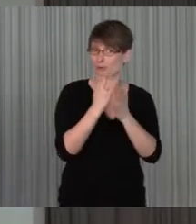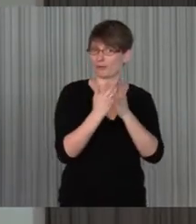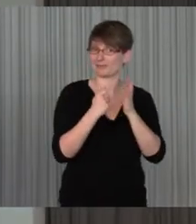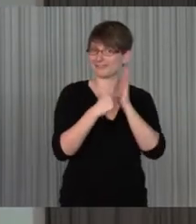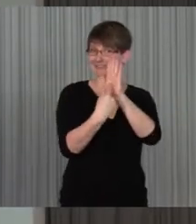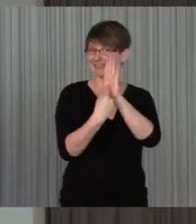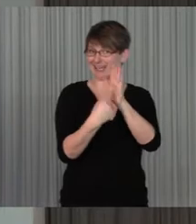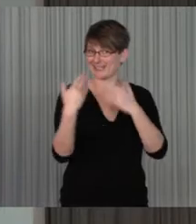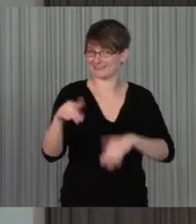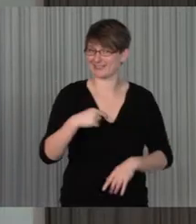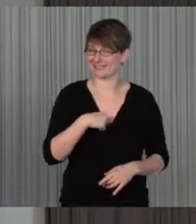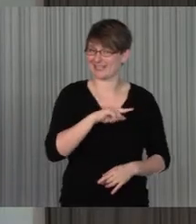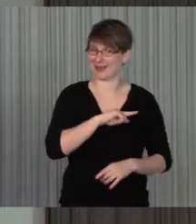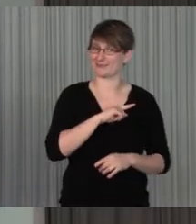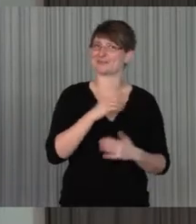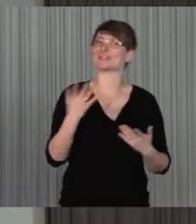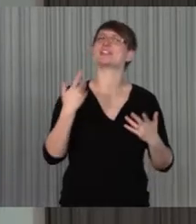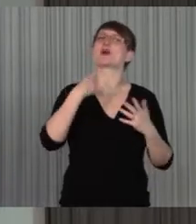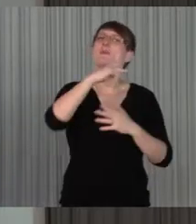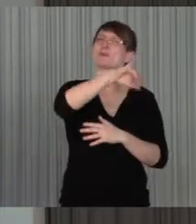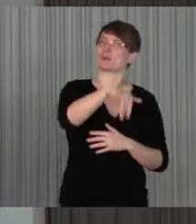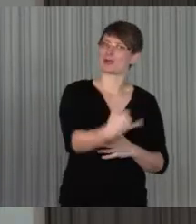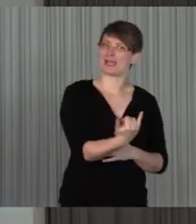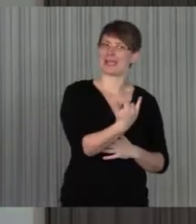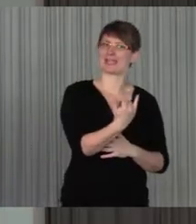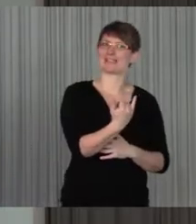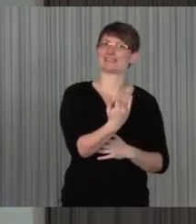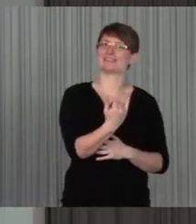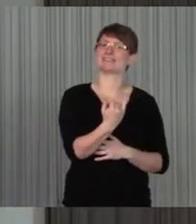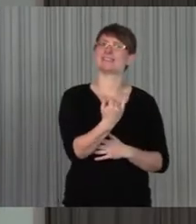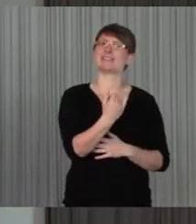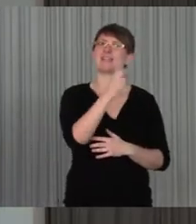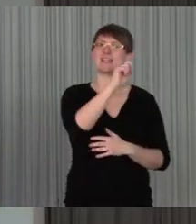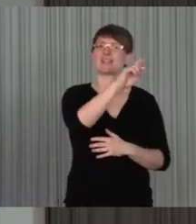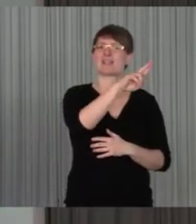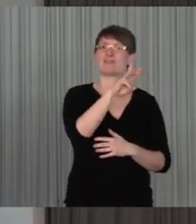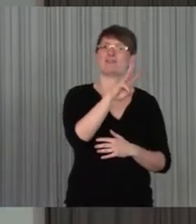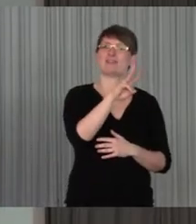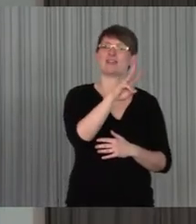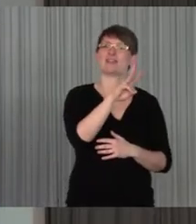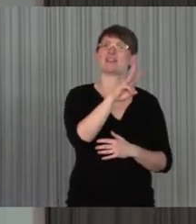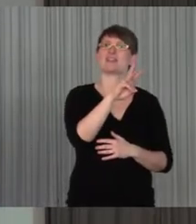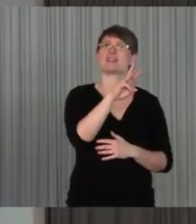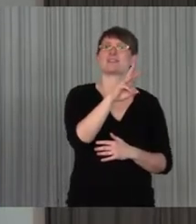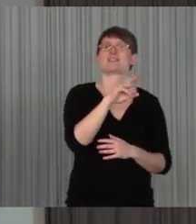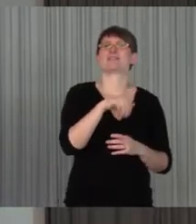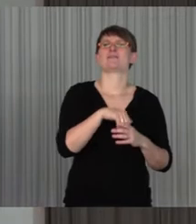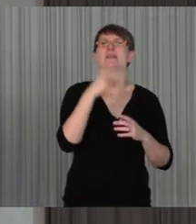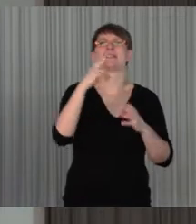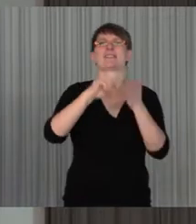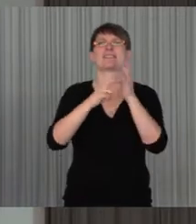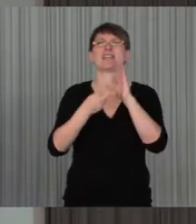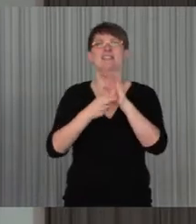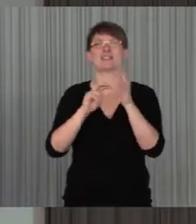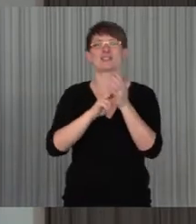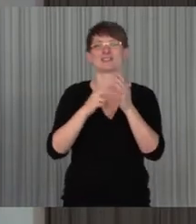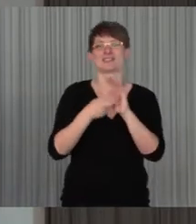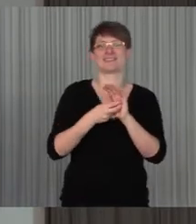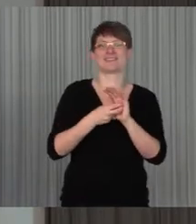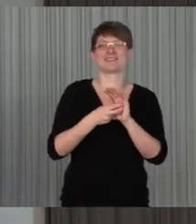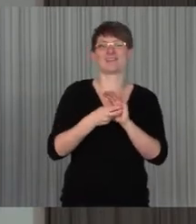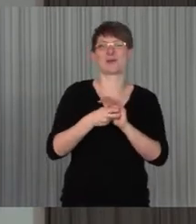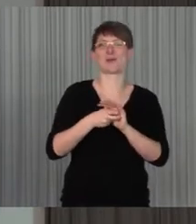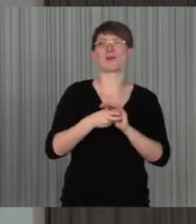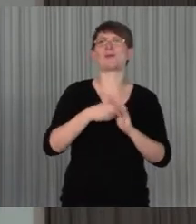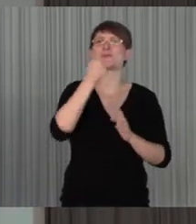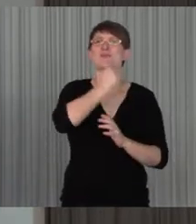auch kommen. Das ist eben ein Projekt der LRG Lokale Medienarbeit in NRW zusammen mit der Technischen Jugendfreien und Bildungsgesellschaft, die wir